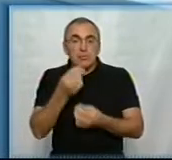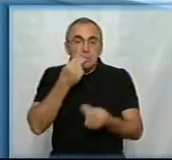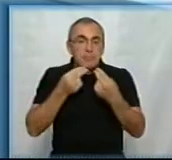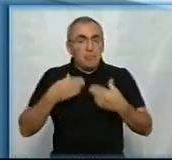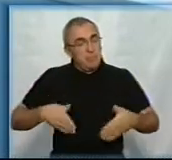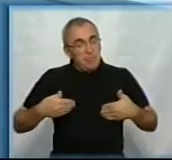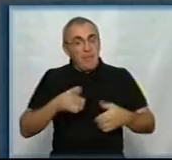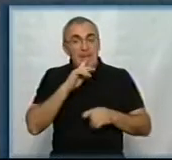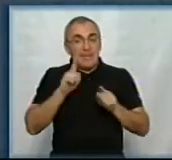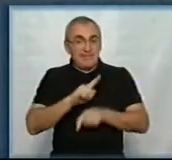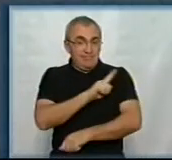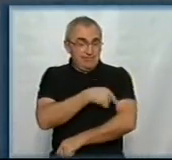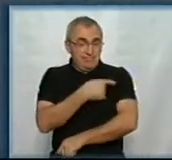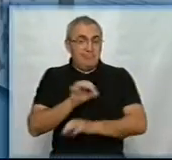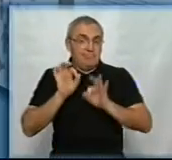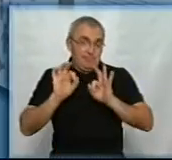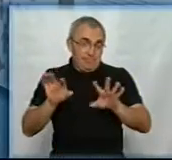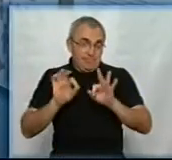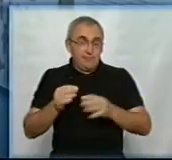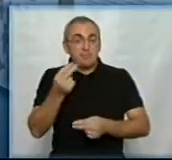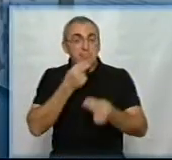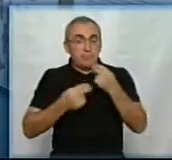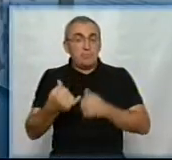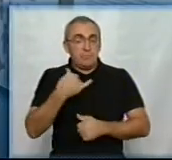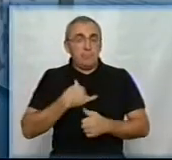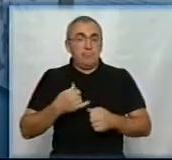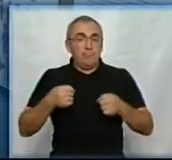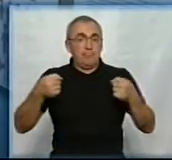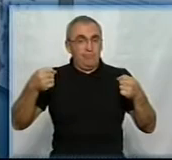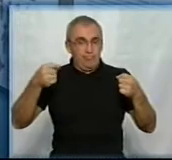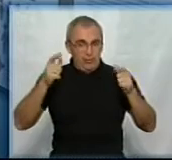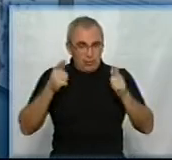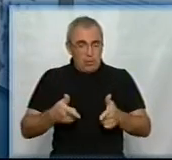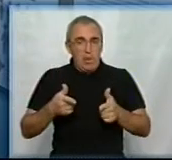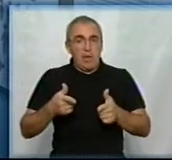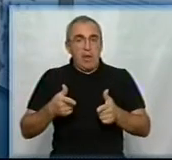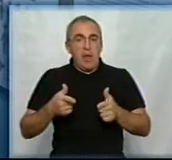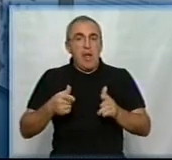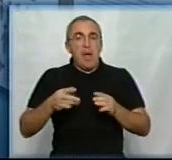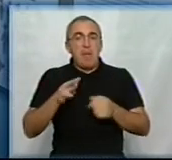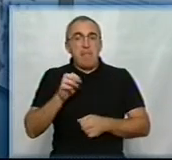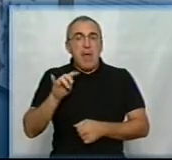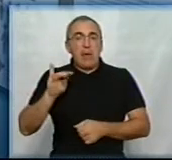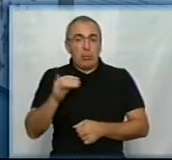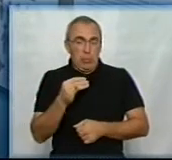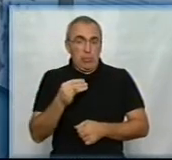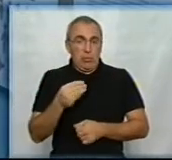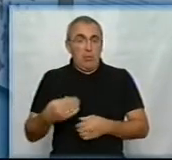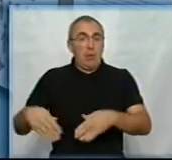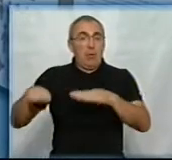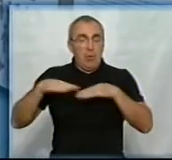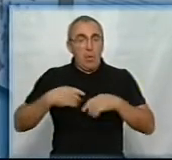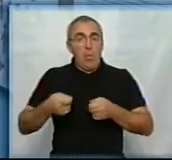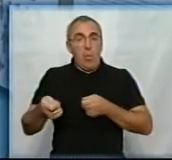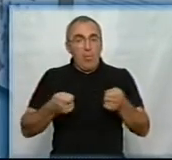медична сестра колегіуму відповідає так. Питання у нас згідно меню. Харчування у нас згідно меню, яке нам рекомендує